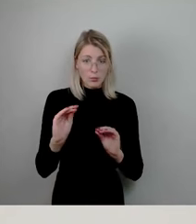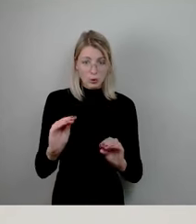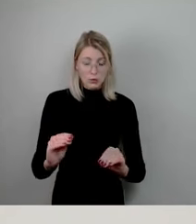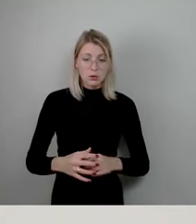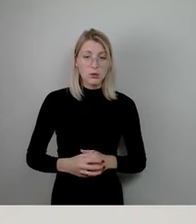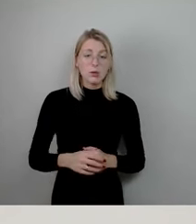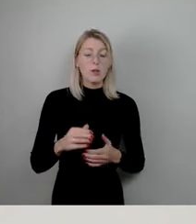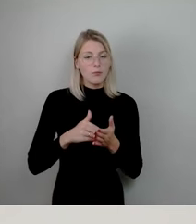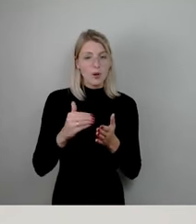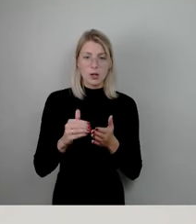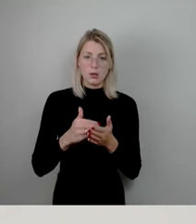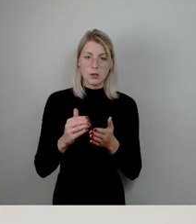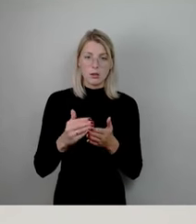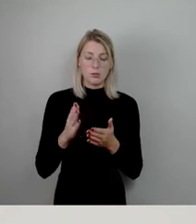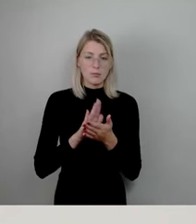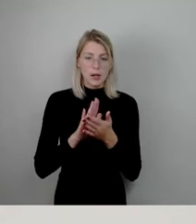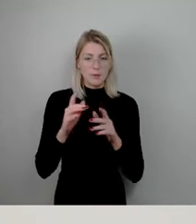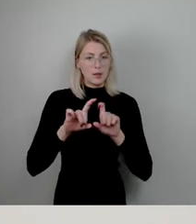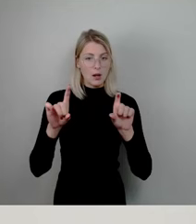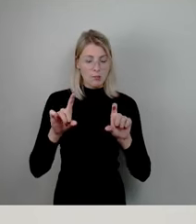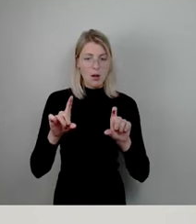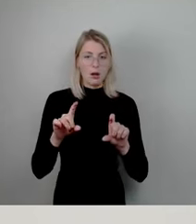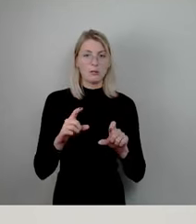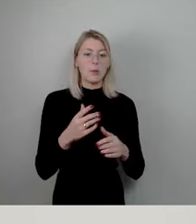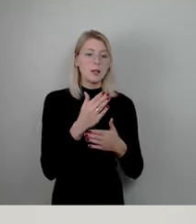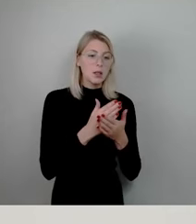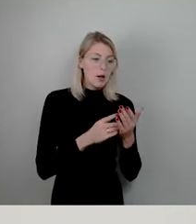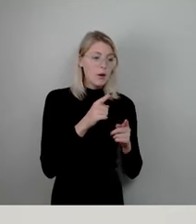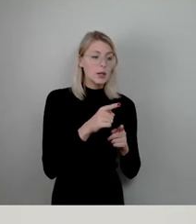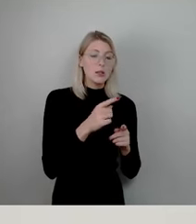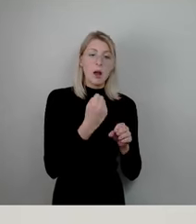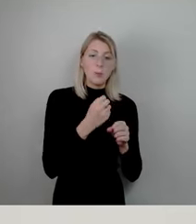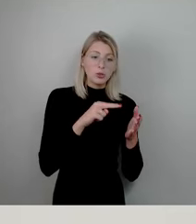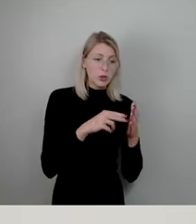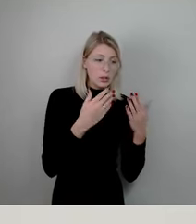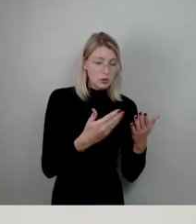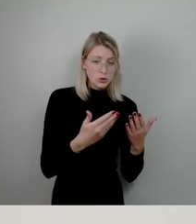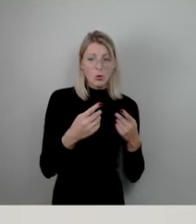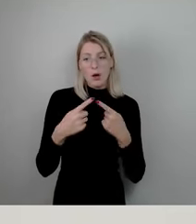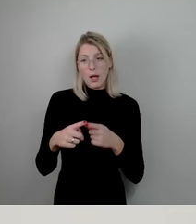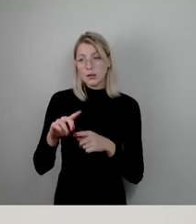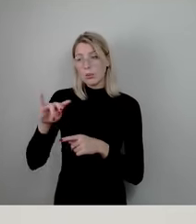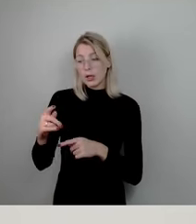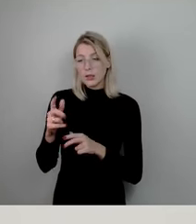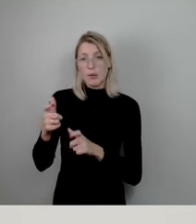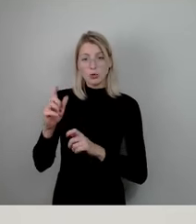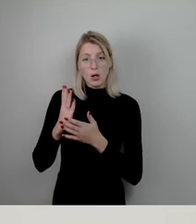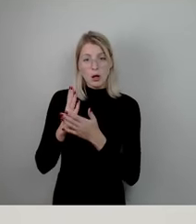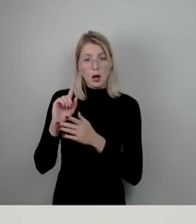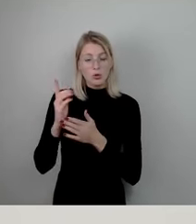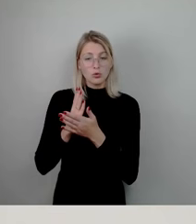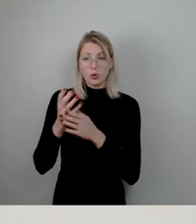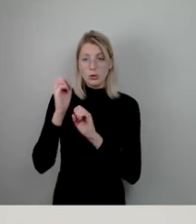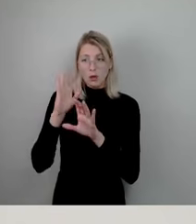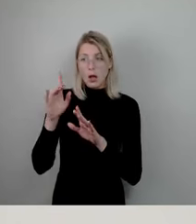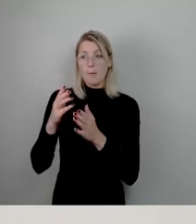weiterverfolgt. Teilweise haben sie eben nicht den Arbeitsstand. Bei anderen Projekten haben wir es auch im Ausschuss deutlich gemacht. Musste man Planer wechseln und